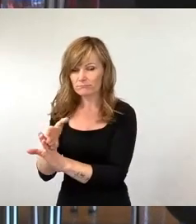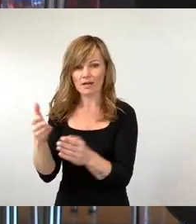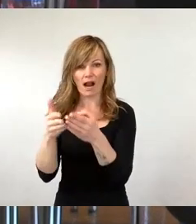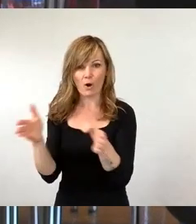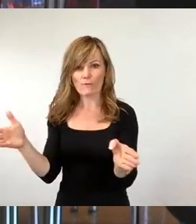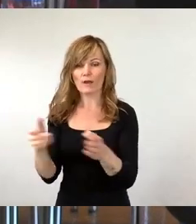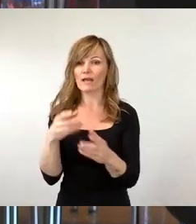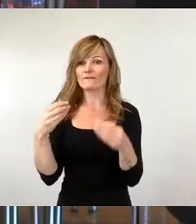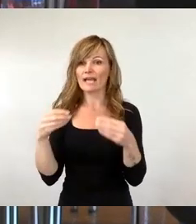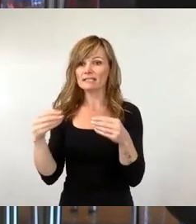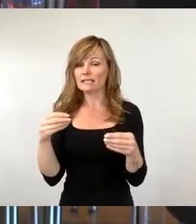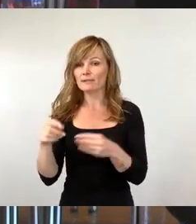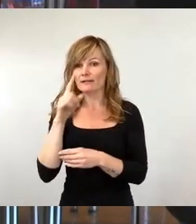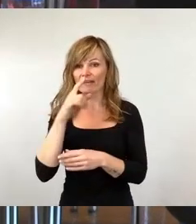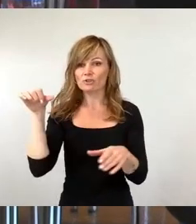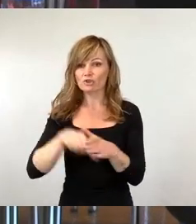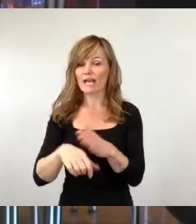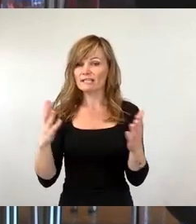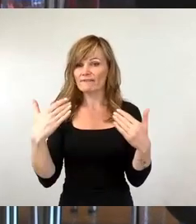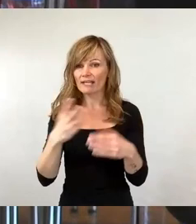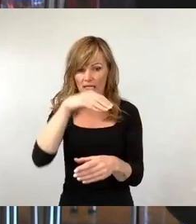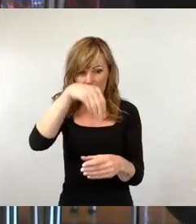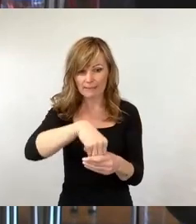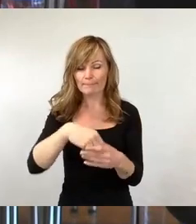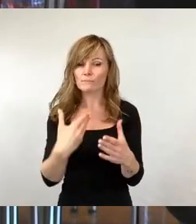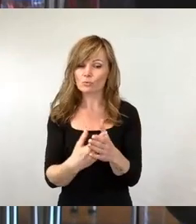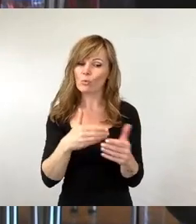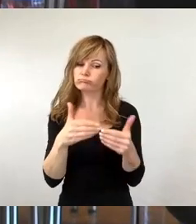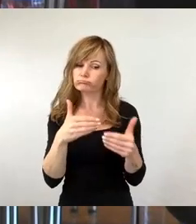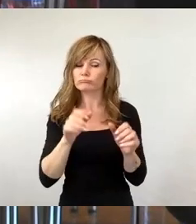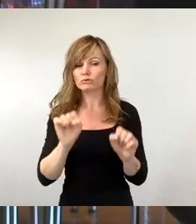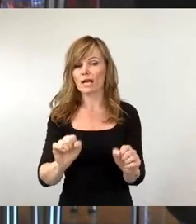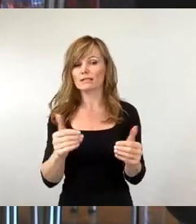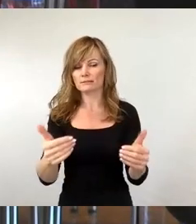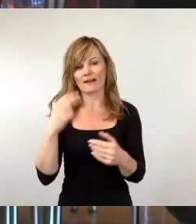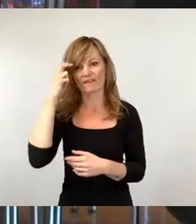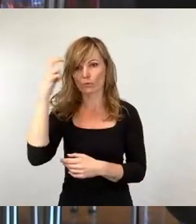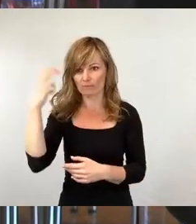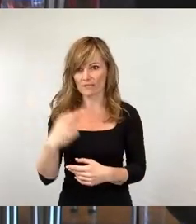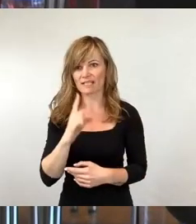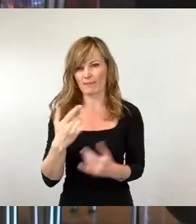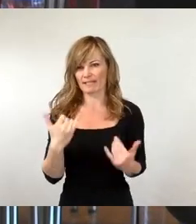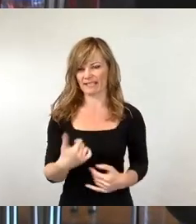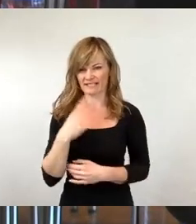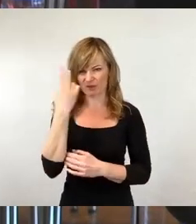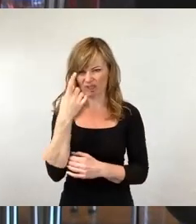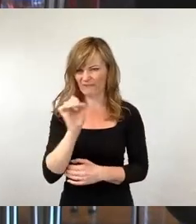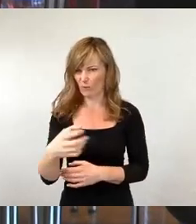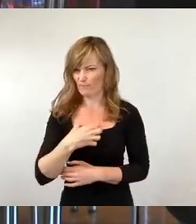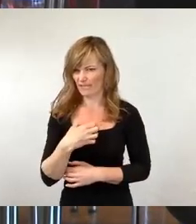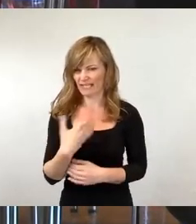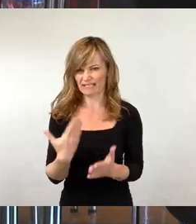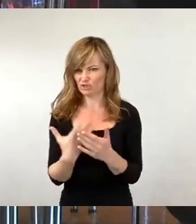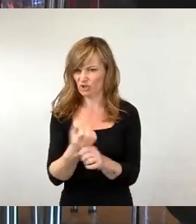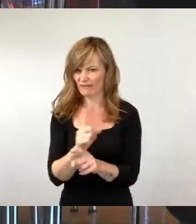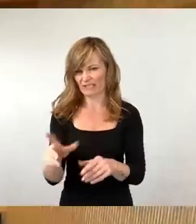schlechten Wetter mit eingebaut. Das ist vernünftig, aber es ist nicht nachvollziehbar, warum das in Dresden nicht hinzukriegen ist. Vielen